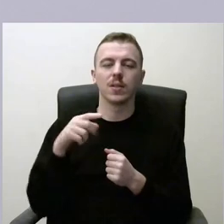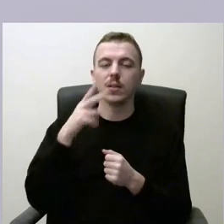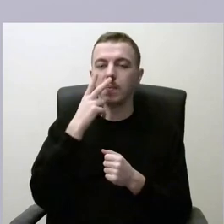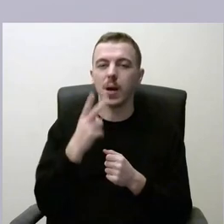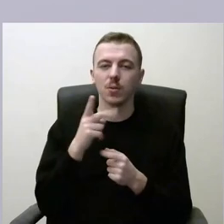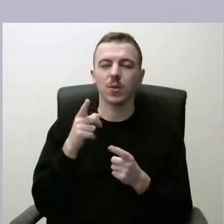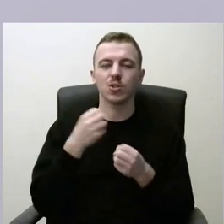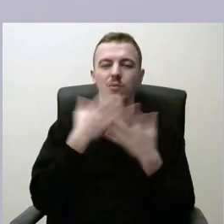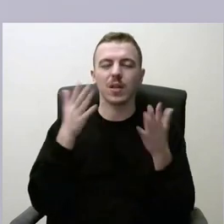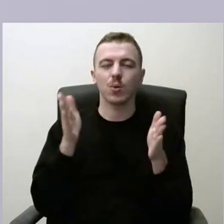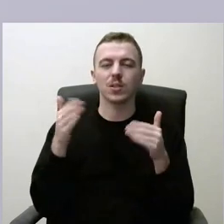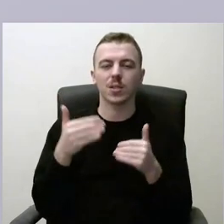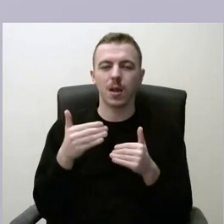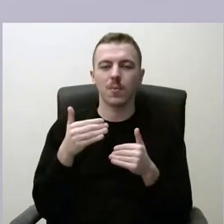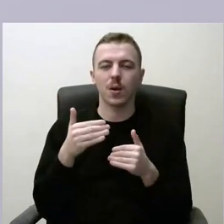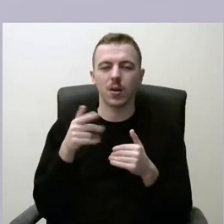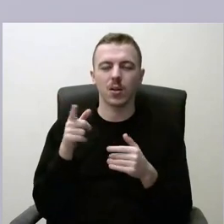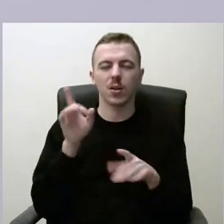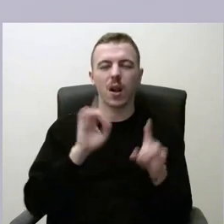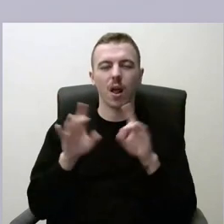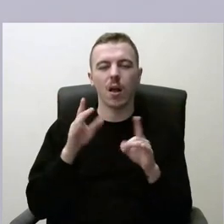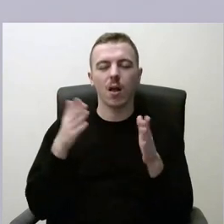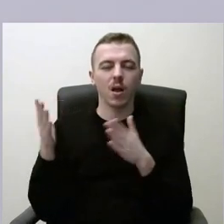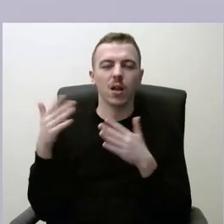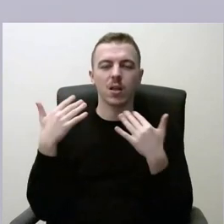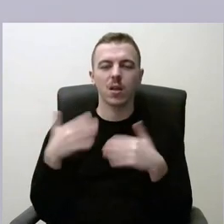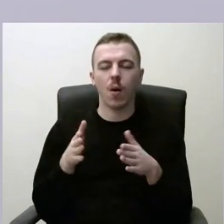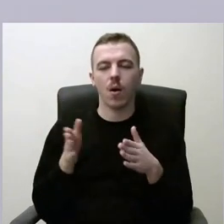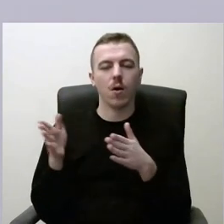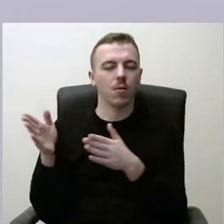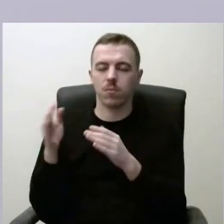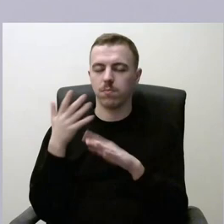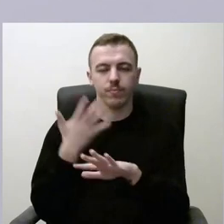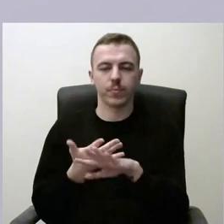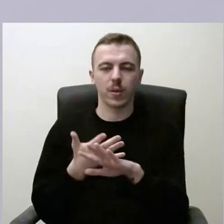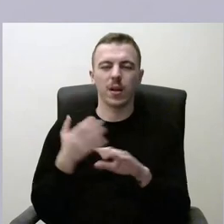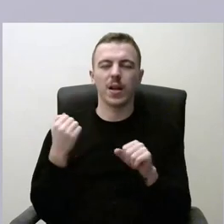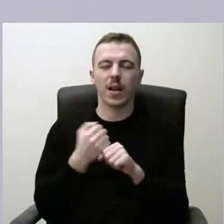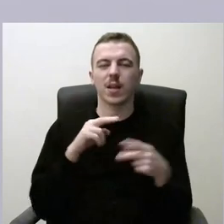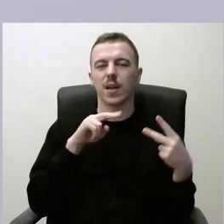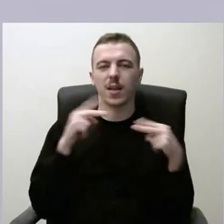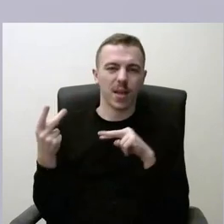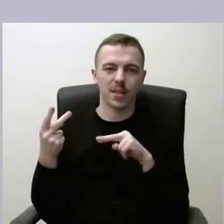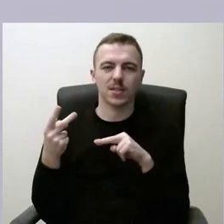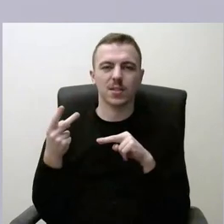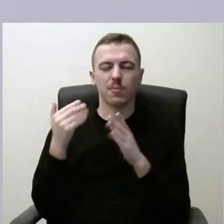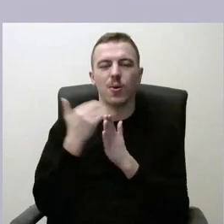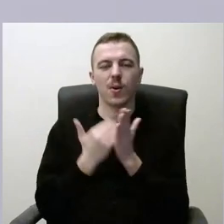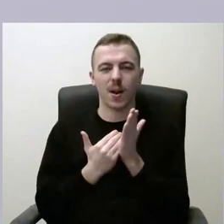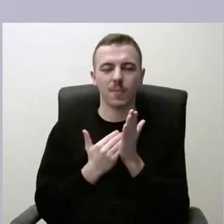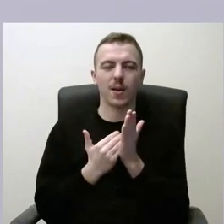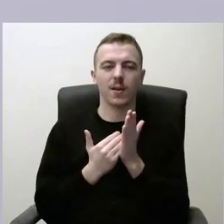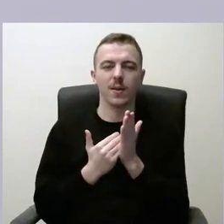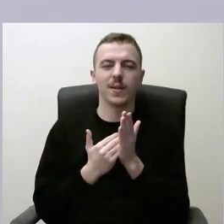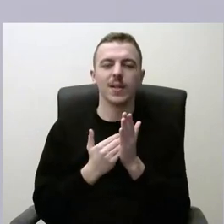švietimo sistema su savo lozunginiais plakatais nukeliavo ne ten, kur reikia. Reikia keisti iš principo programą ir savildybę